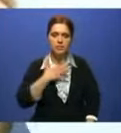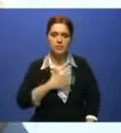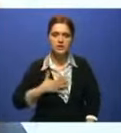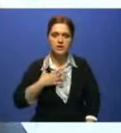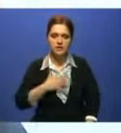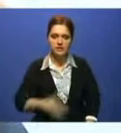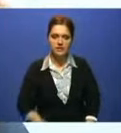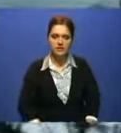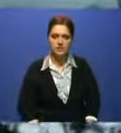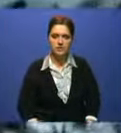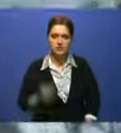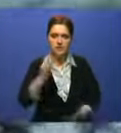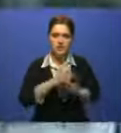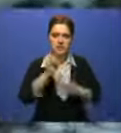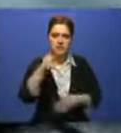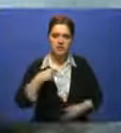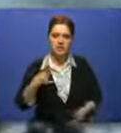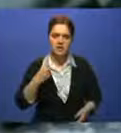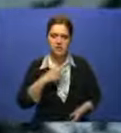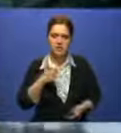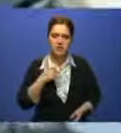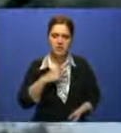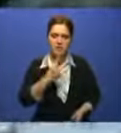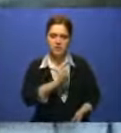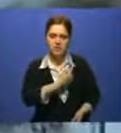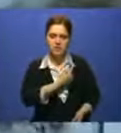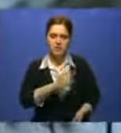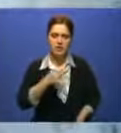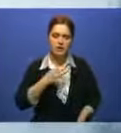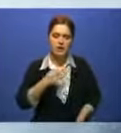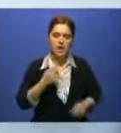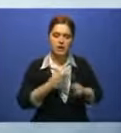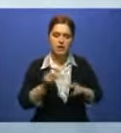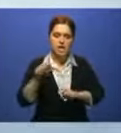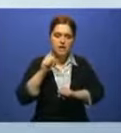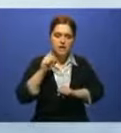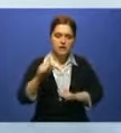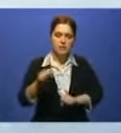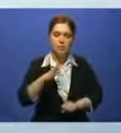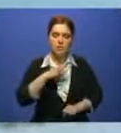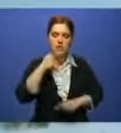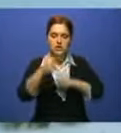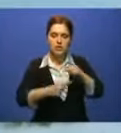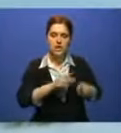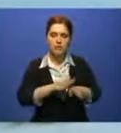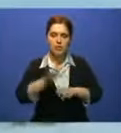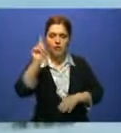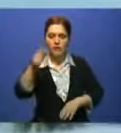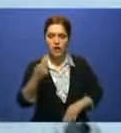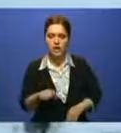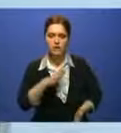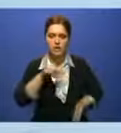дома, как не есть дети. А мне тогда что, тринь трава была. Смелость и мужество он пронес через всю войну. Битва за Сталинград,